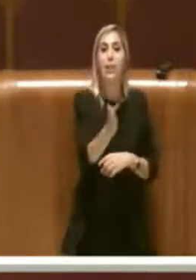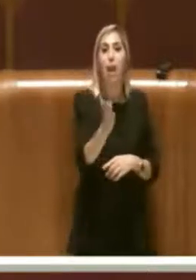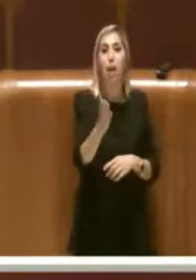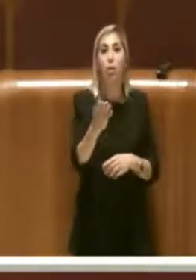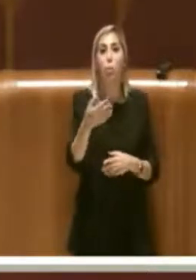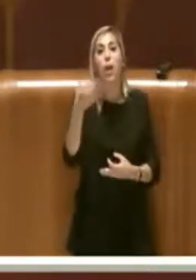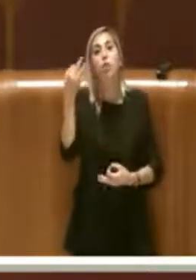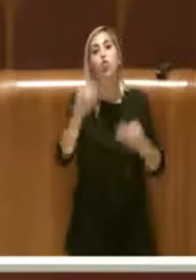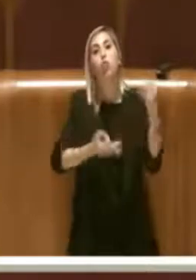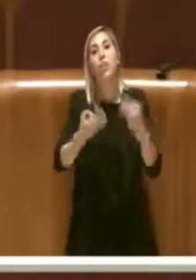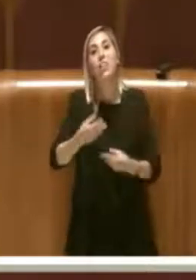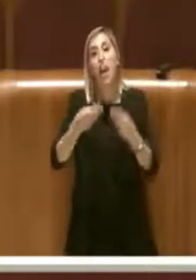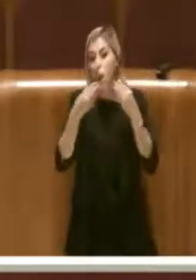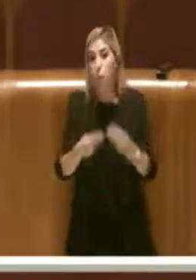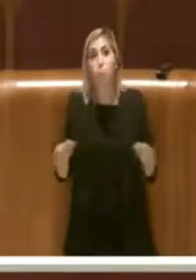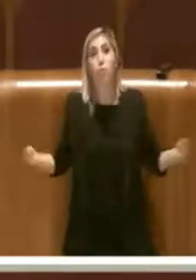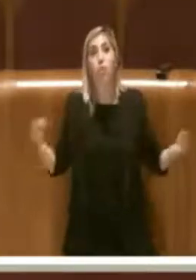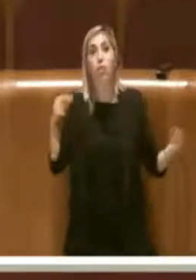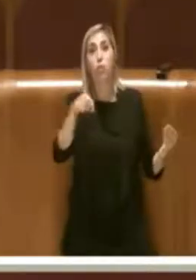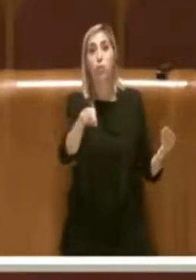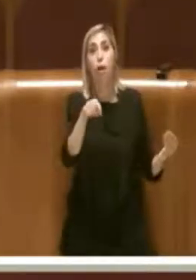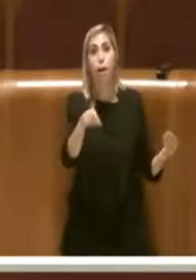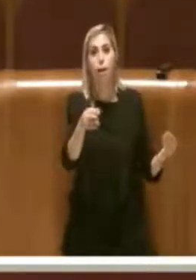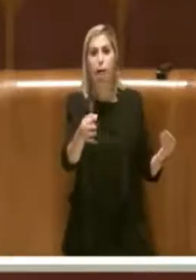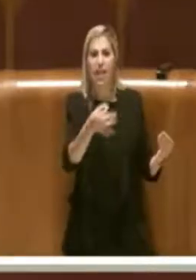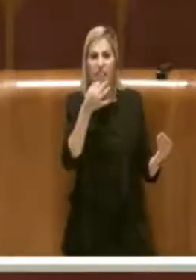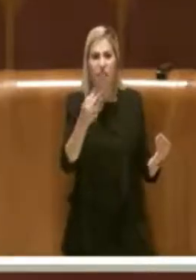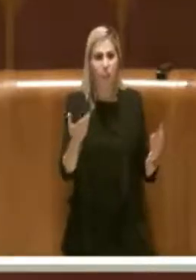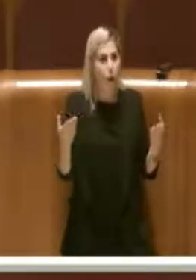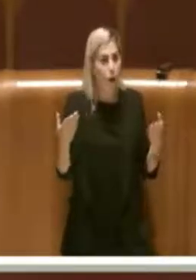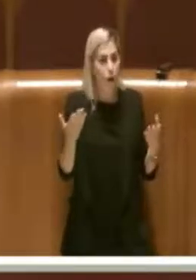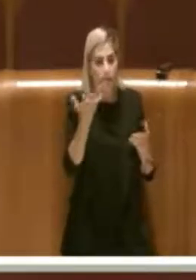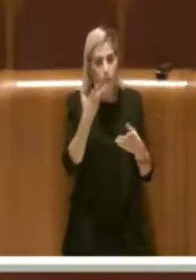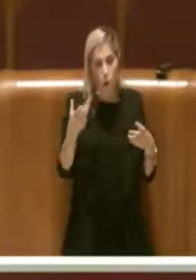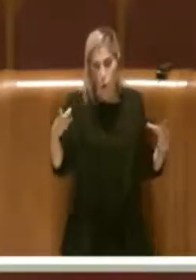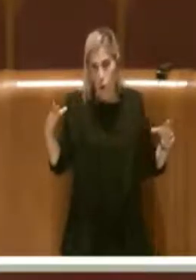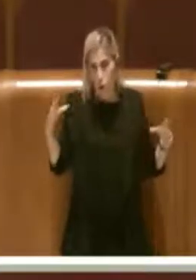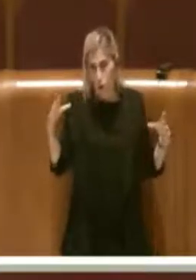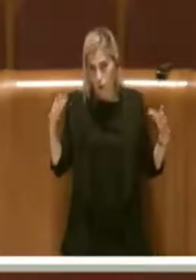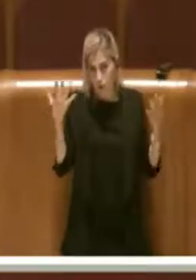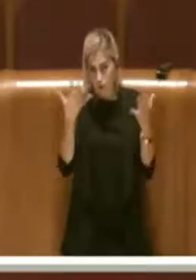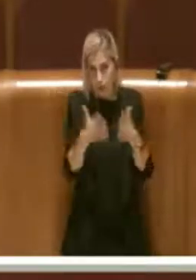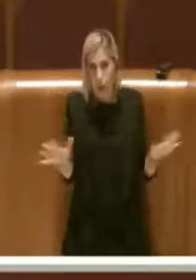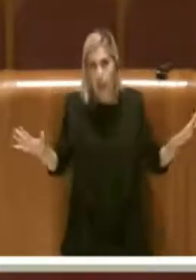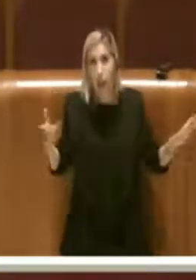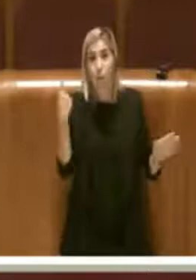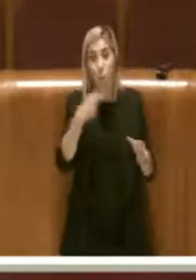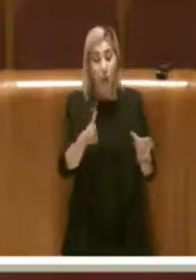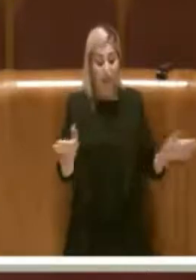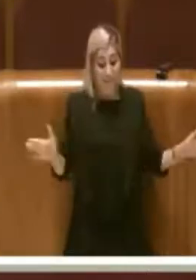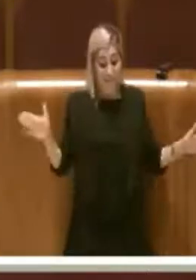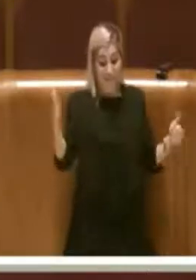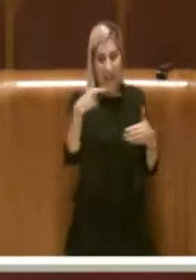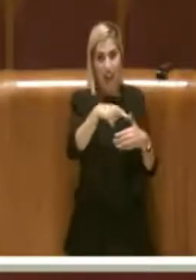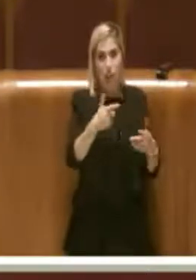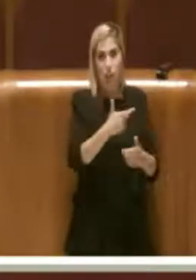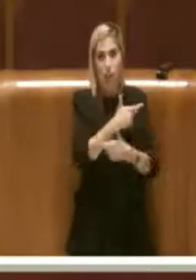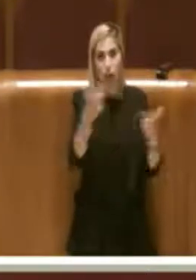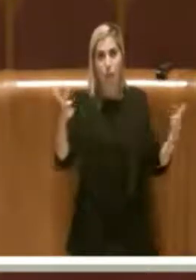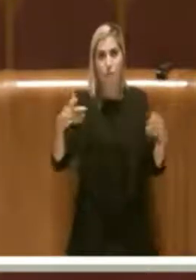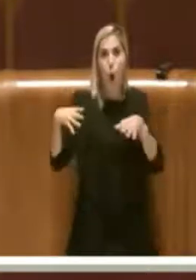giudiziaria. Quindi io concludo anche che in una fase di questa gravità per l